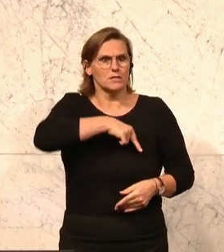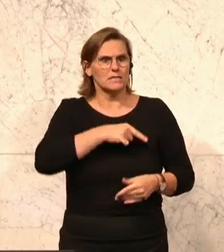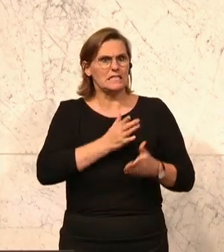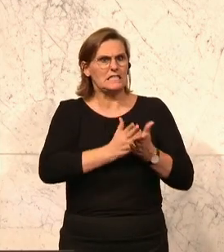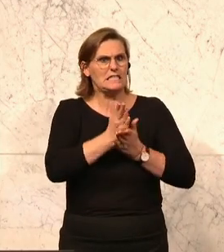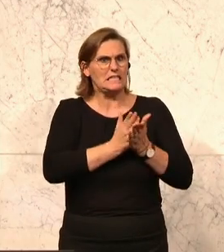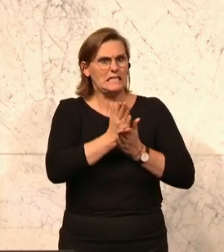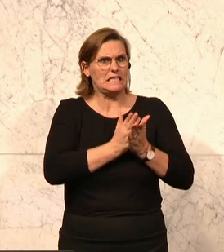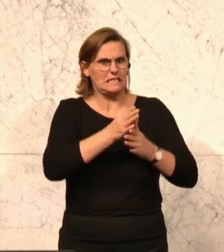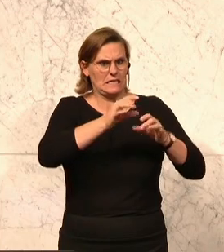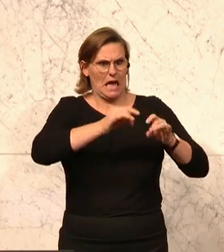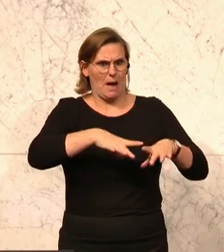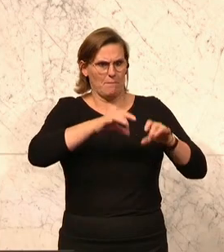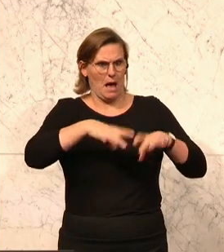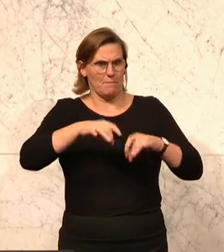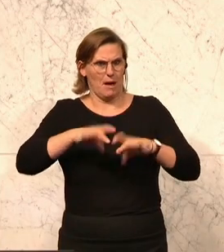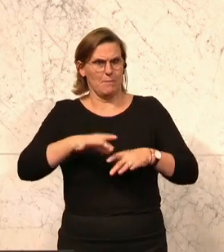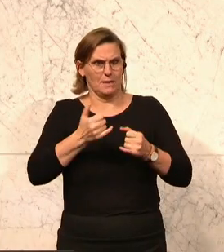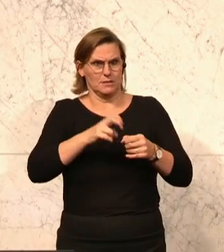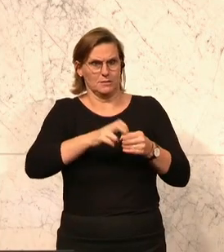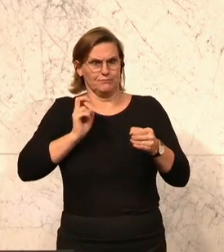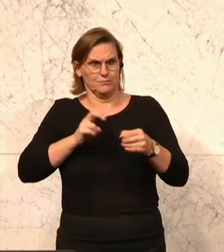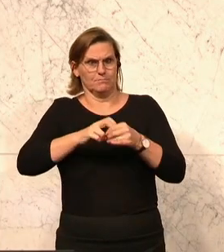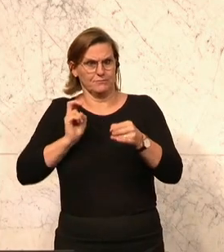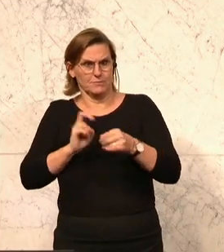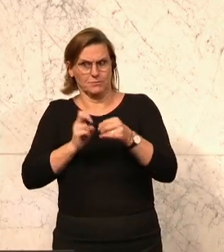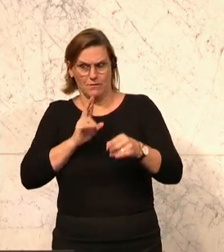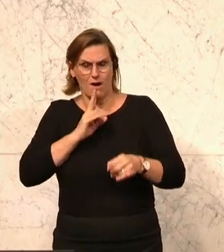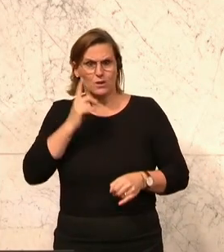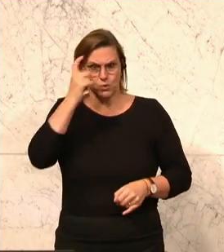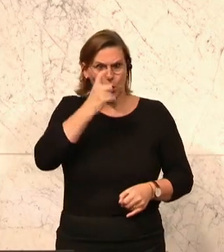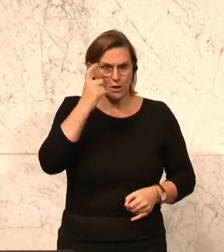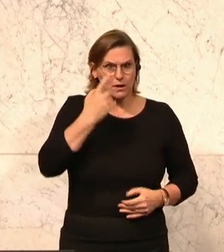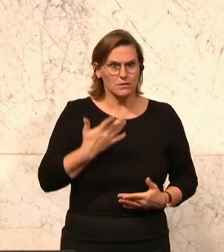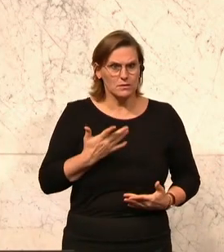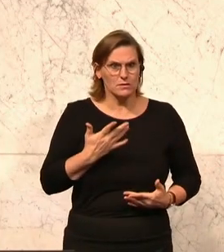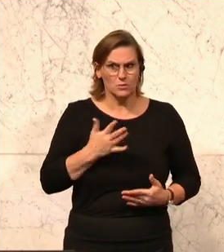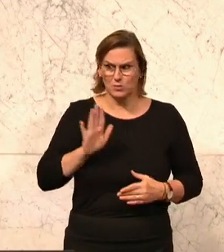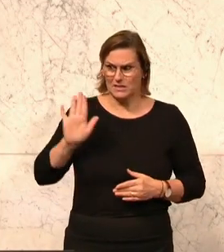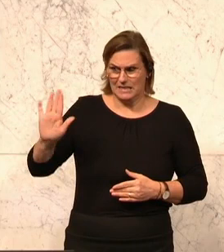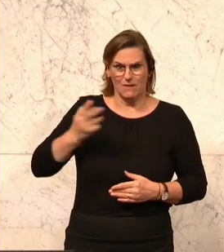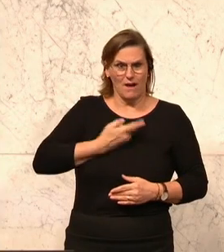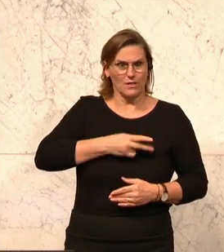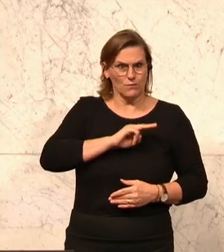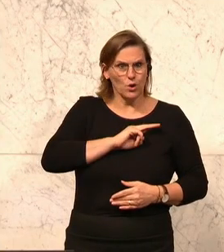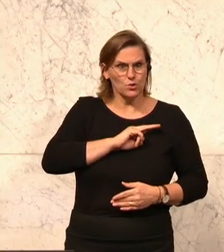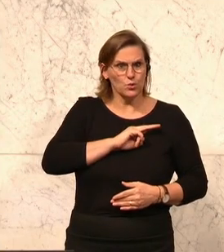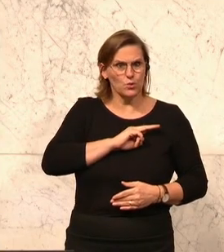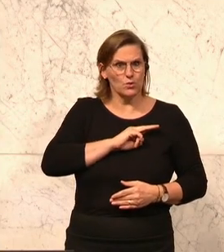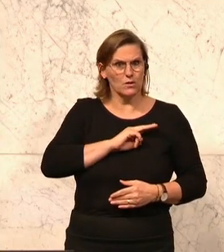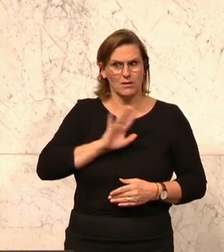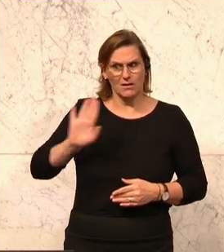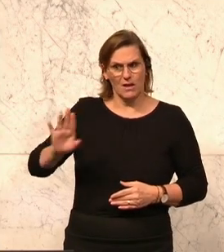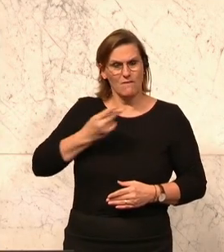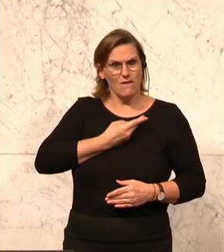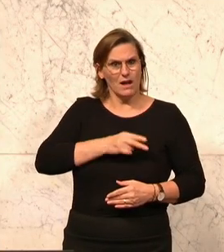abgerüstet. Jetzt haben wir eine Dropoutquote, die uns richtig Sorgen macht. Und Herr Bundesminister, das ist Ihre Verantwortung. Das ist eine Verantwortung der ÖVP